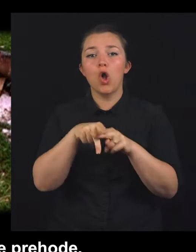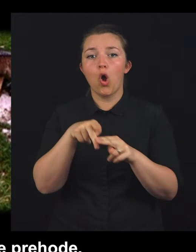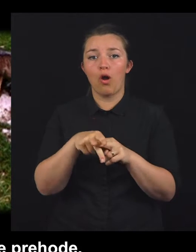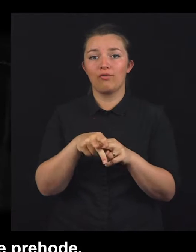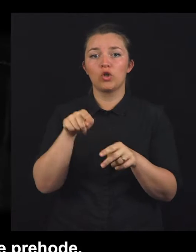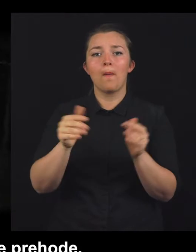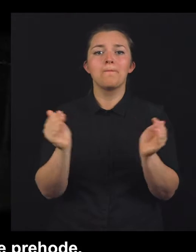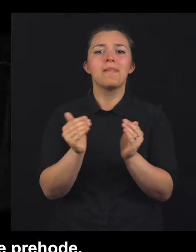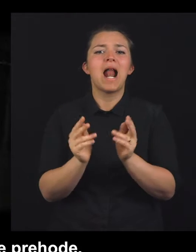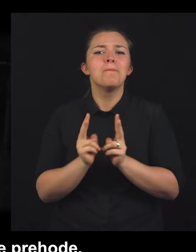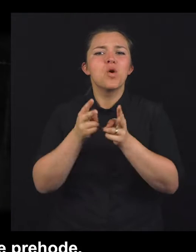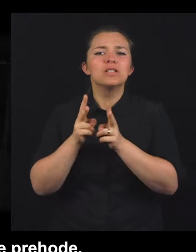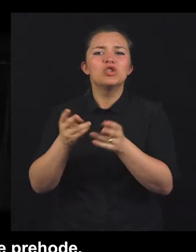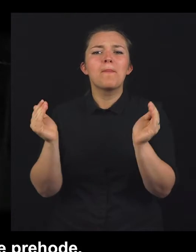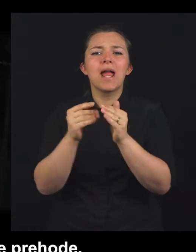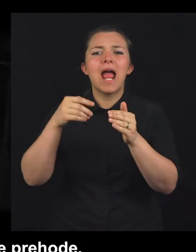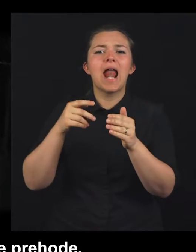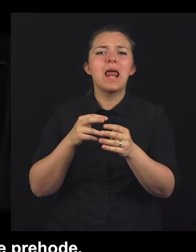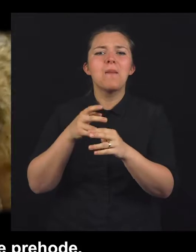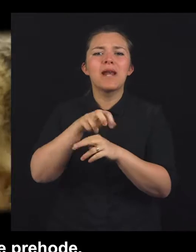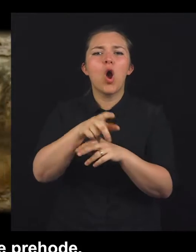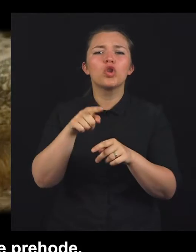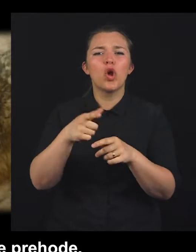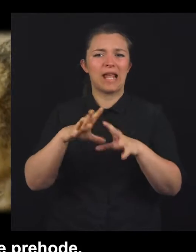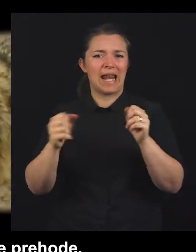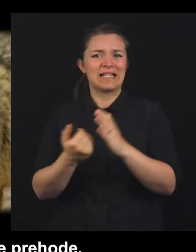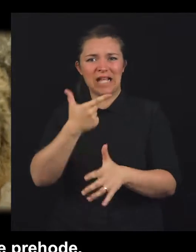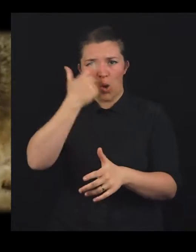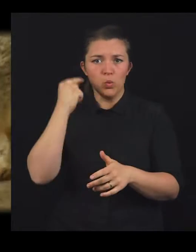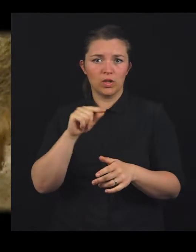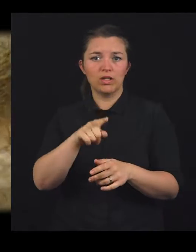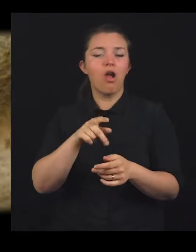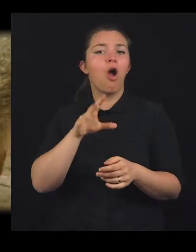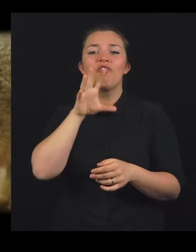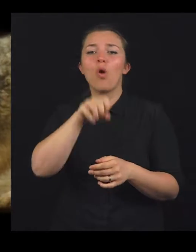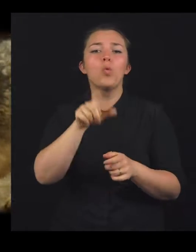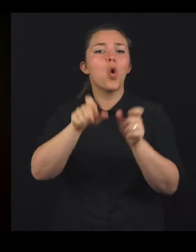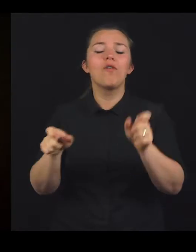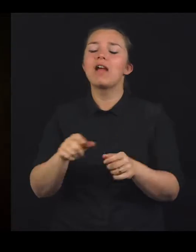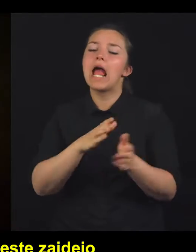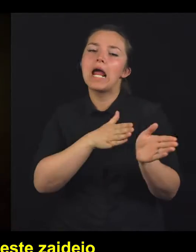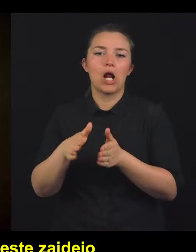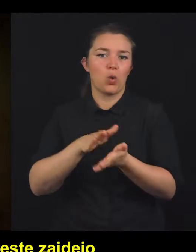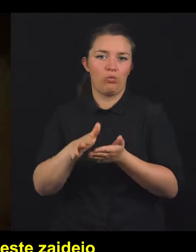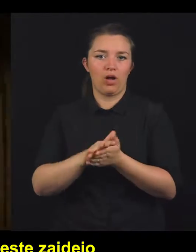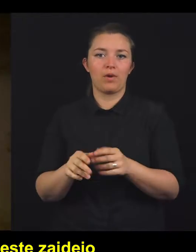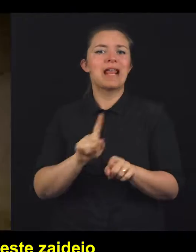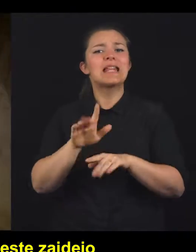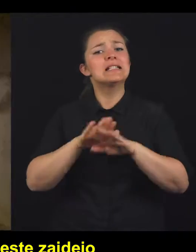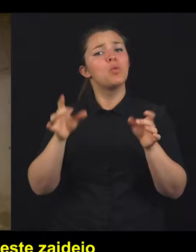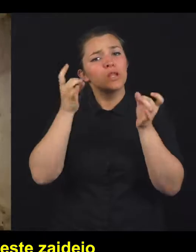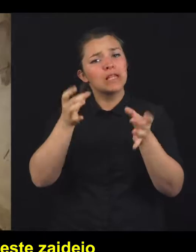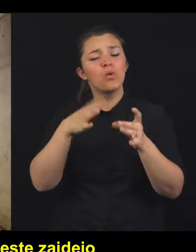Predstavljajo tudi manjši postički, manjši podhodi, ki so naredni za ljudi v osnovi in jih vokove redno uporabljajo. Ne le divje,